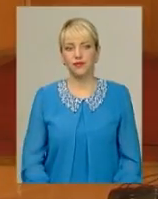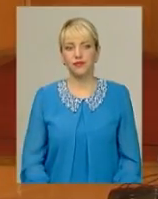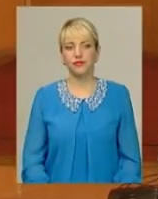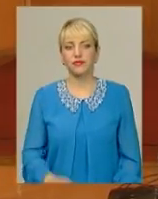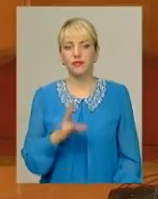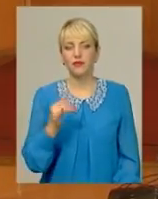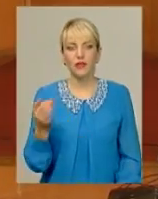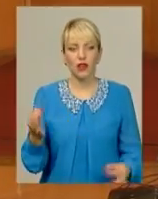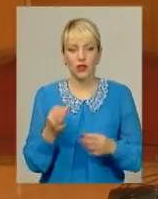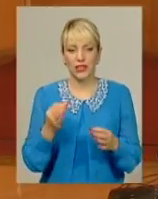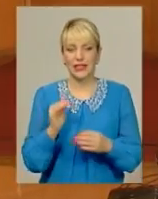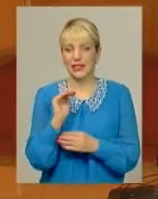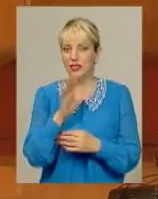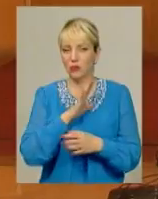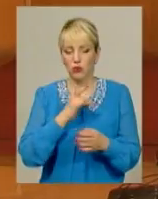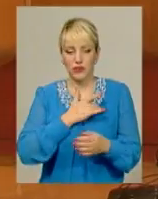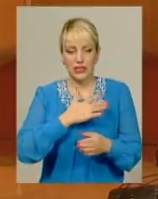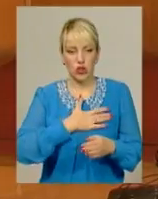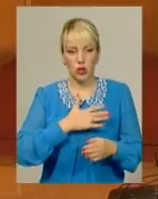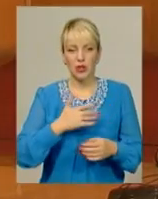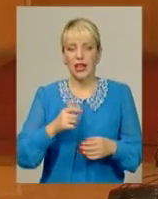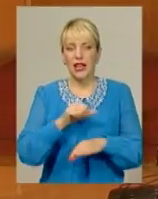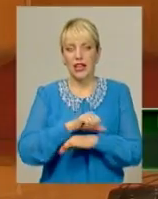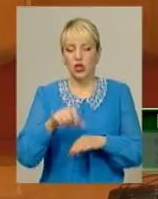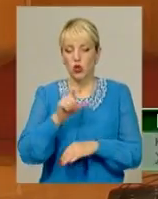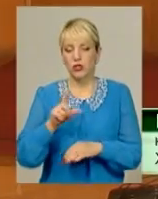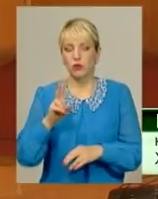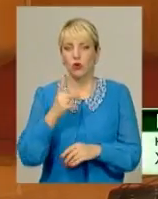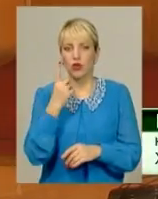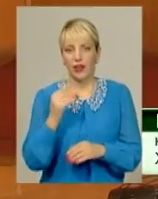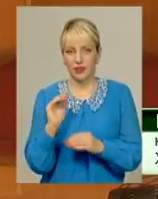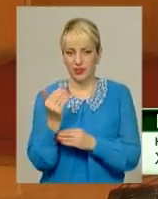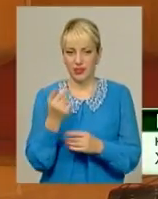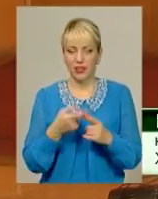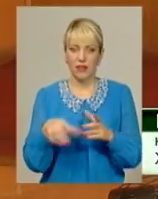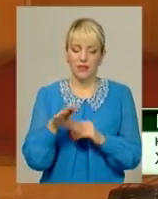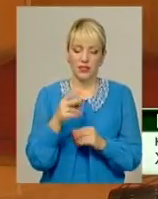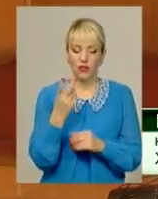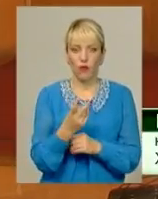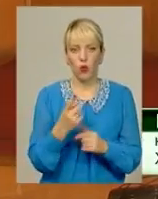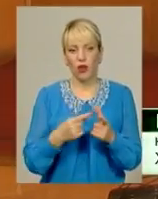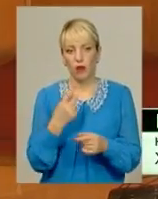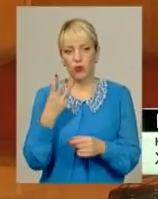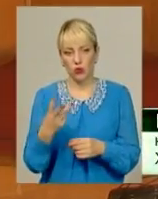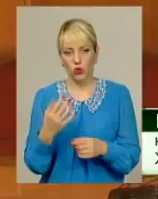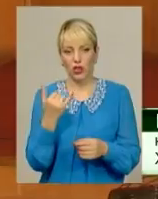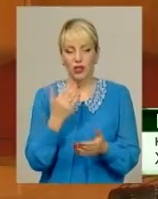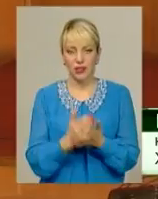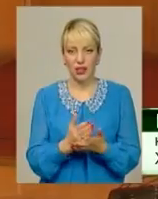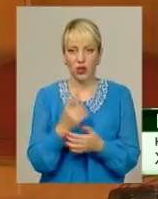Жодної дитини в цьому році не усиновили іноземці, щоб це була одна дитина. Всі або двоє, троє, навіть є